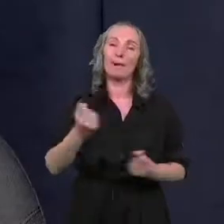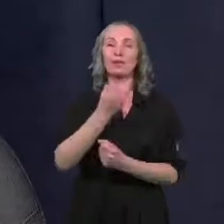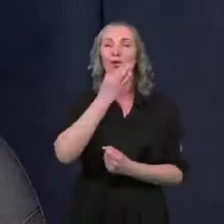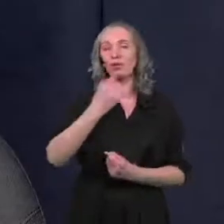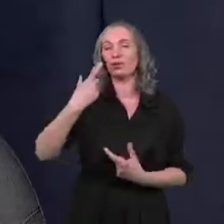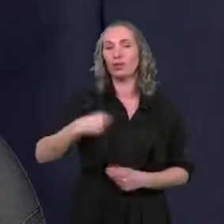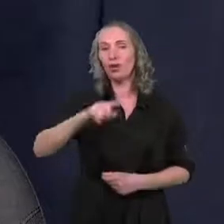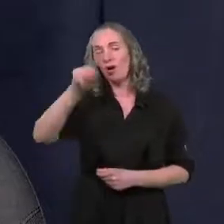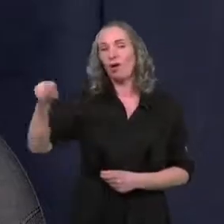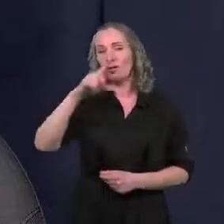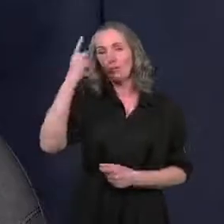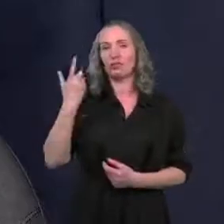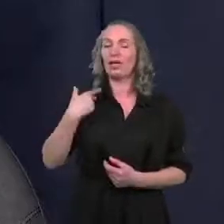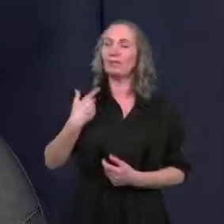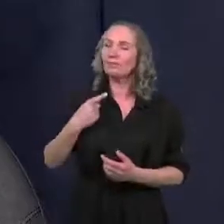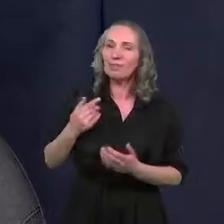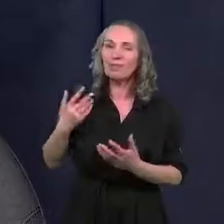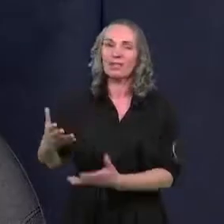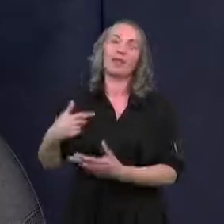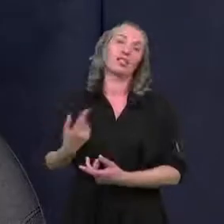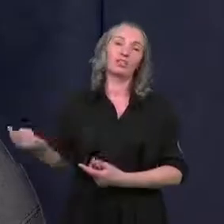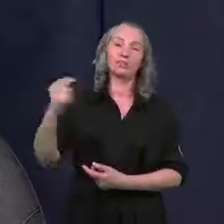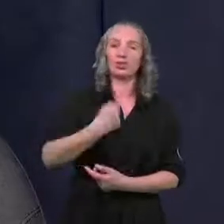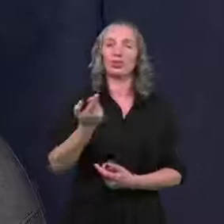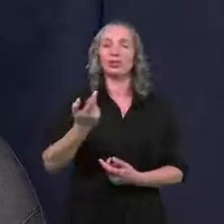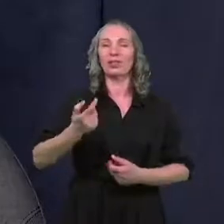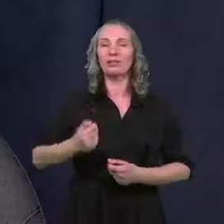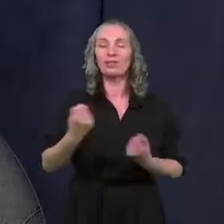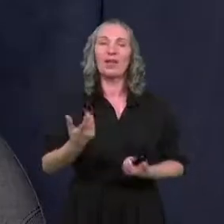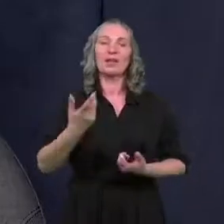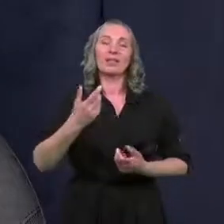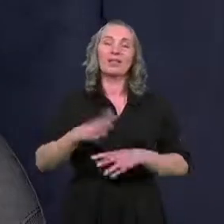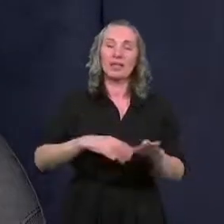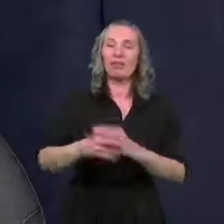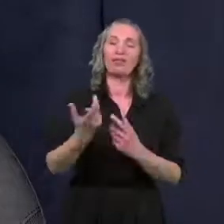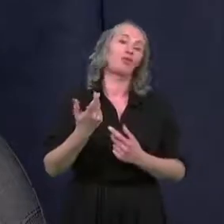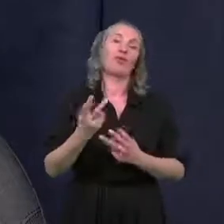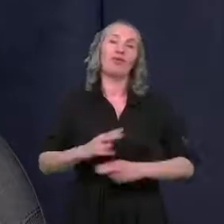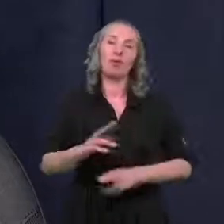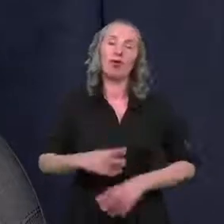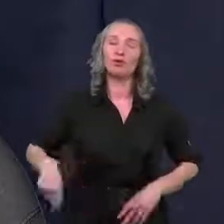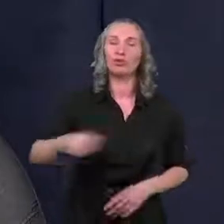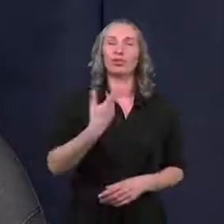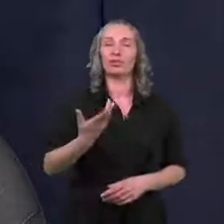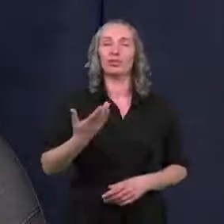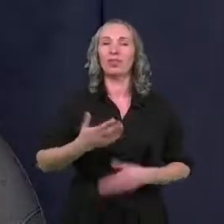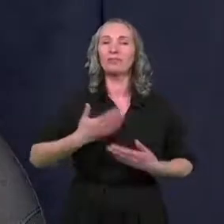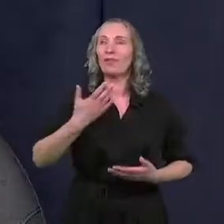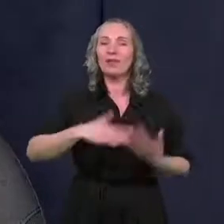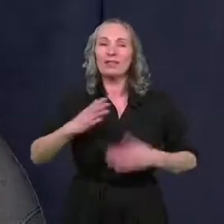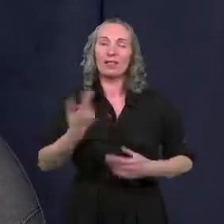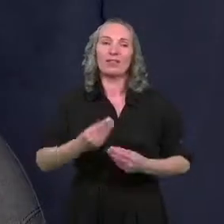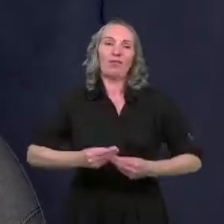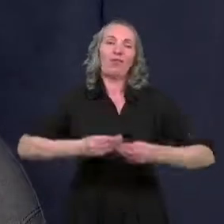ludziach zależy, żeby rzeczywiście realizowali się zawodowo, rodzinnie swoje aspiracje realizowali właśnie